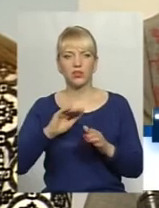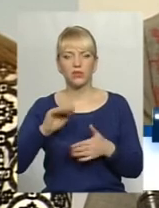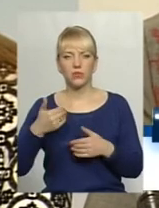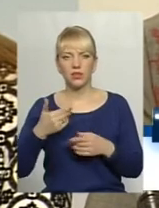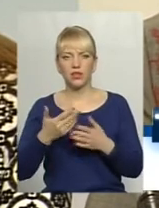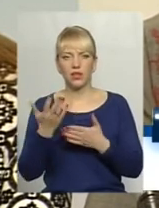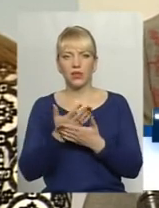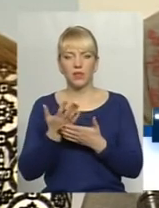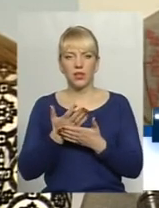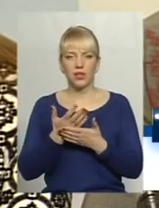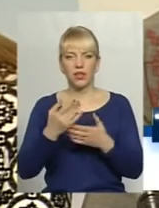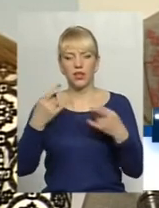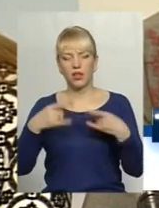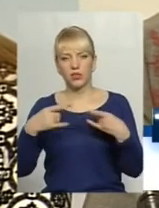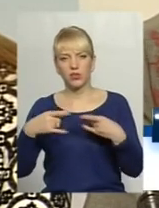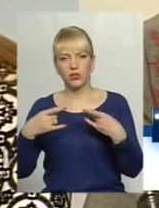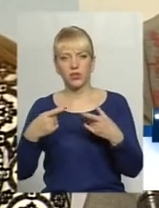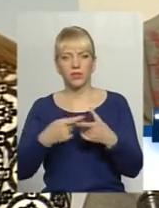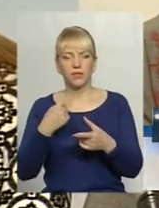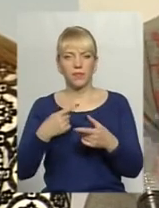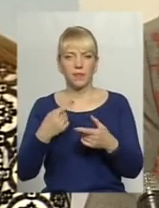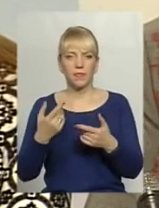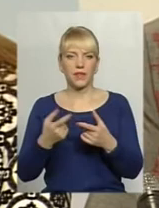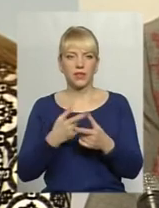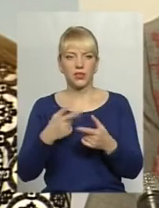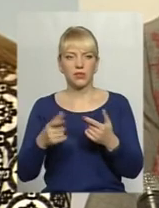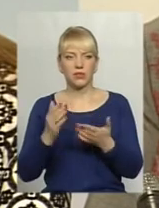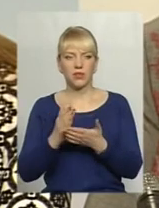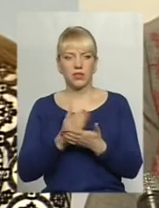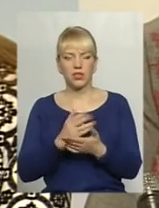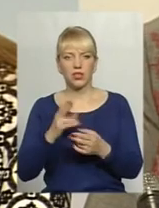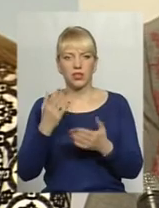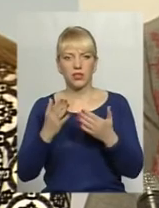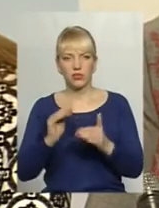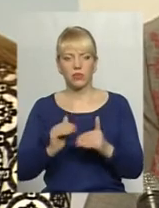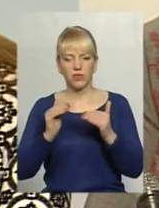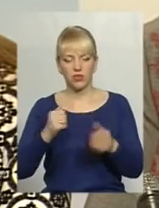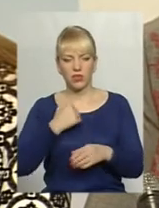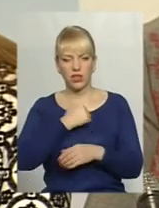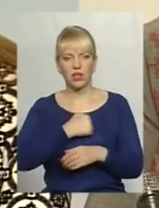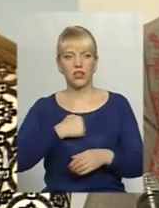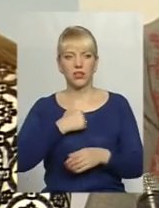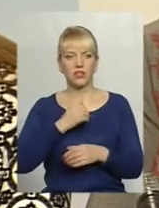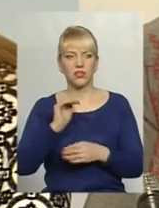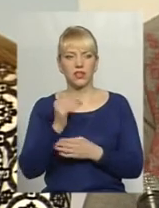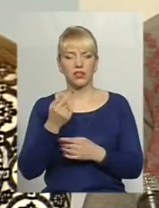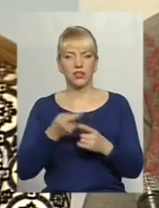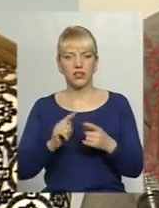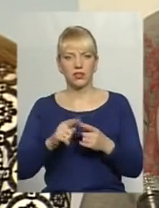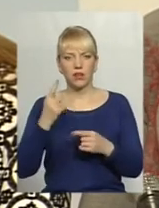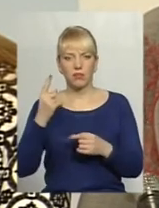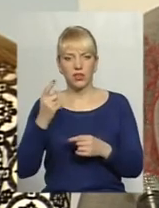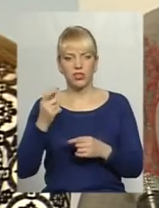перегляду того чи іншого, чи фільму, чи чого, якщо повищується рівень агресивності в дитини, то це вже перший